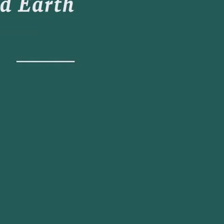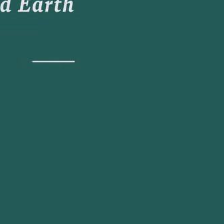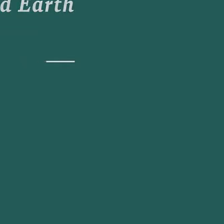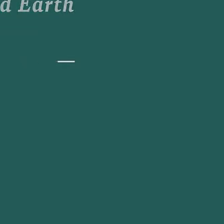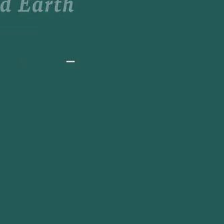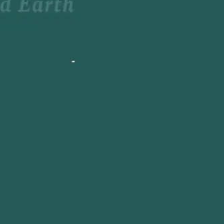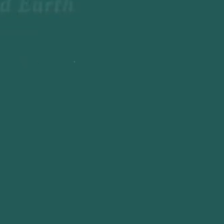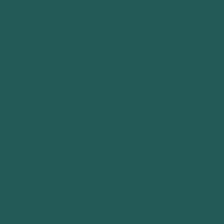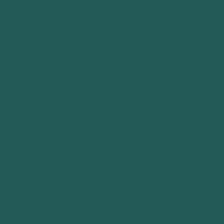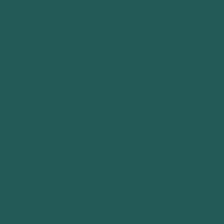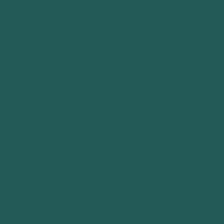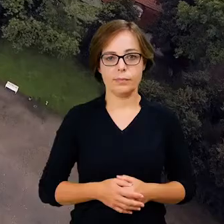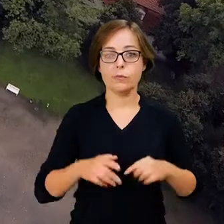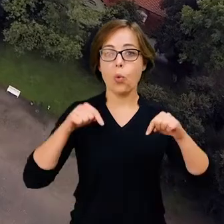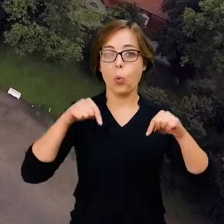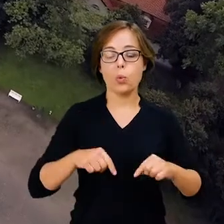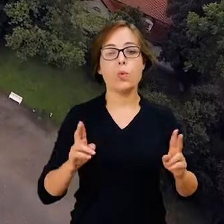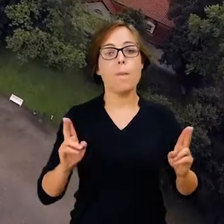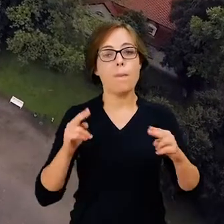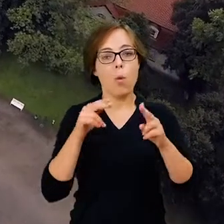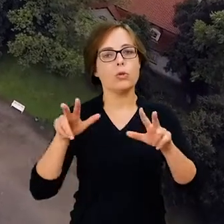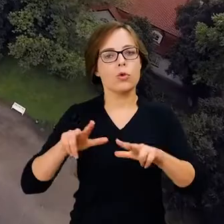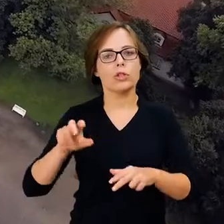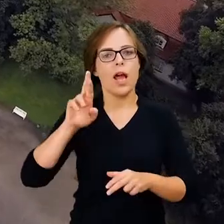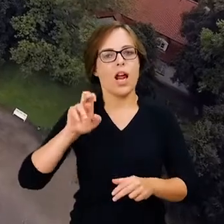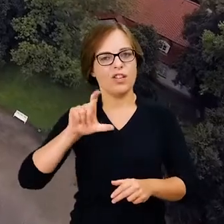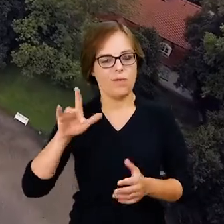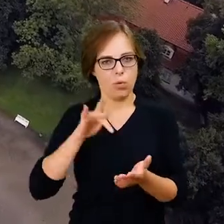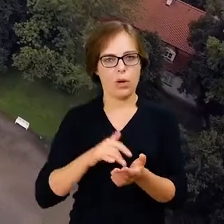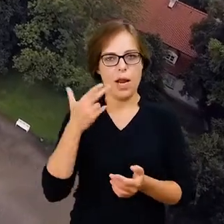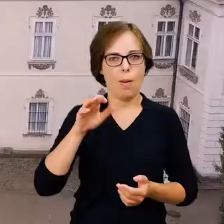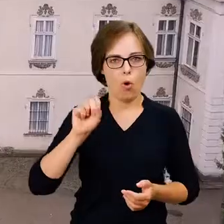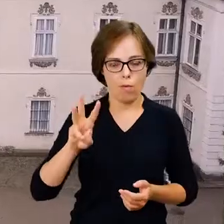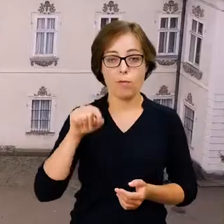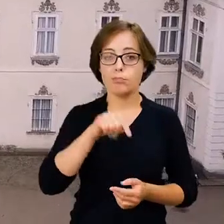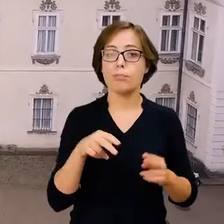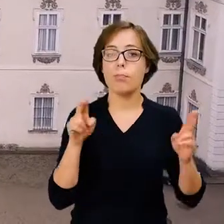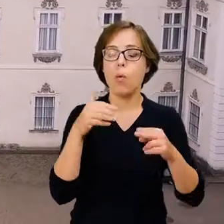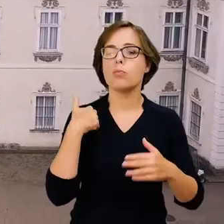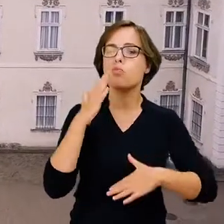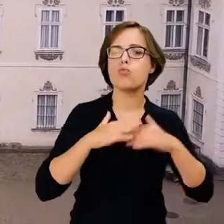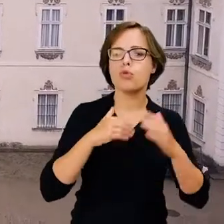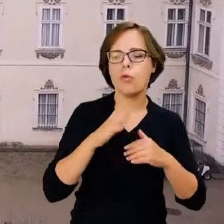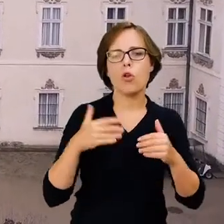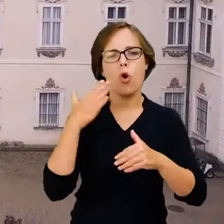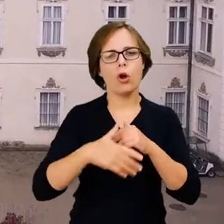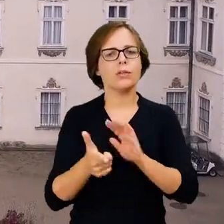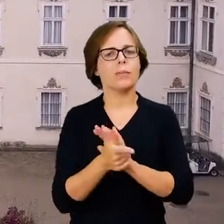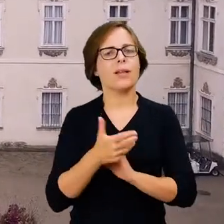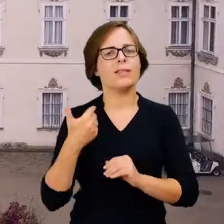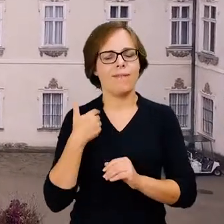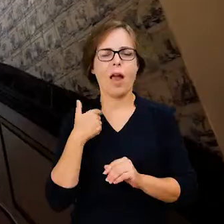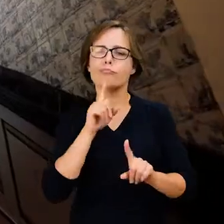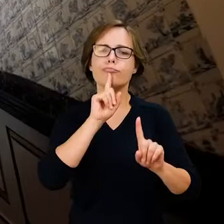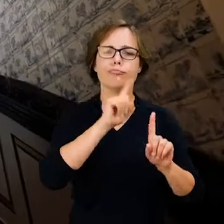Muzyka Znajdujemy się w Pałacu Radziwiłłów w Nieborowie. Pałac ten został wybudowany pod koniec XVII